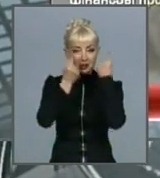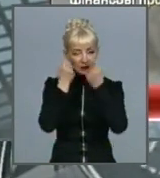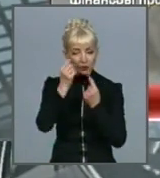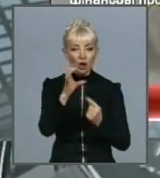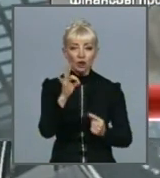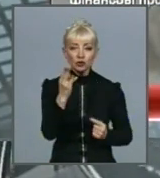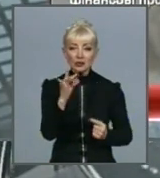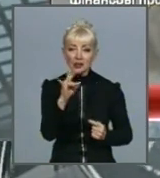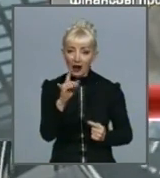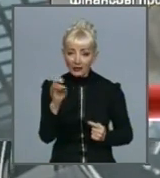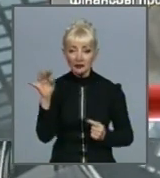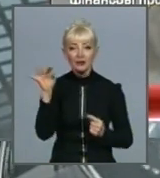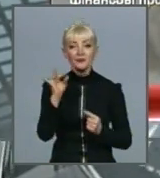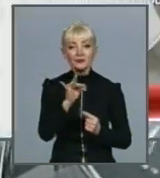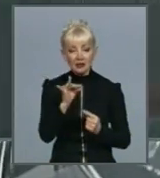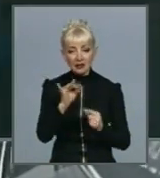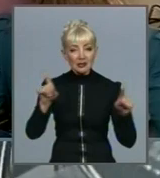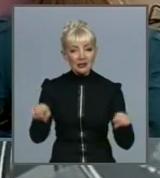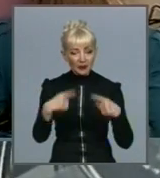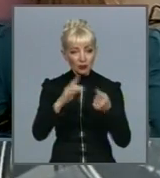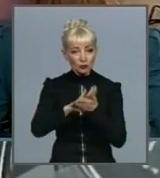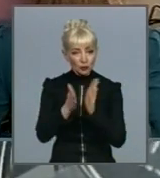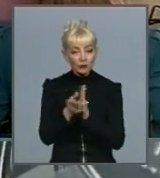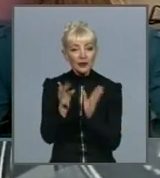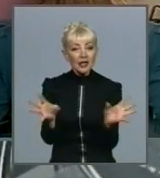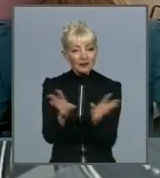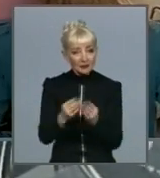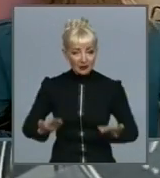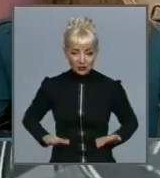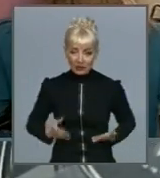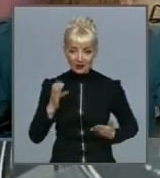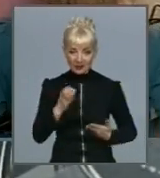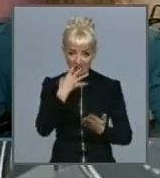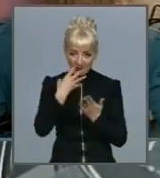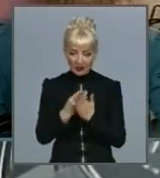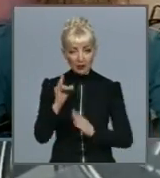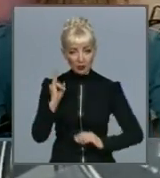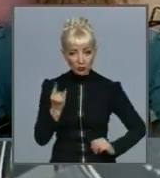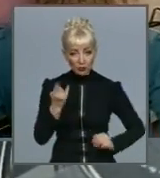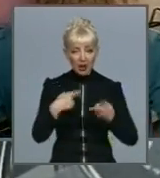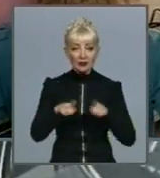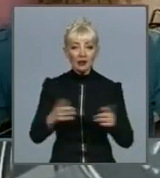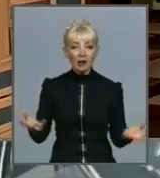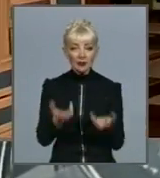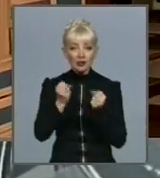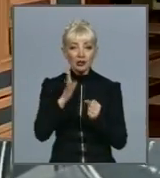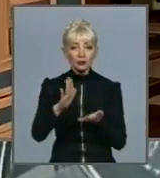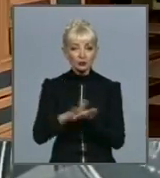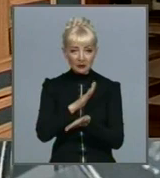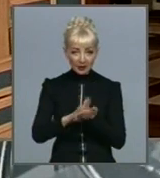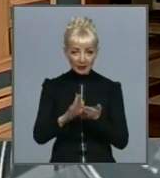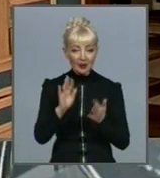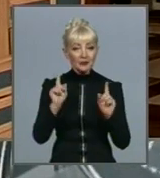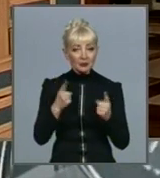умови для спільного життя з дитиною. Пояснюється, що така підтримка буде безоплатною, оскільки вона увійшла в